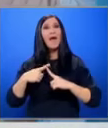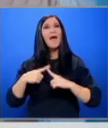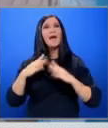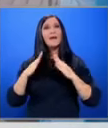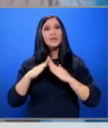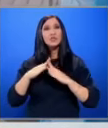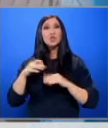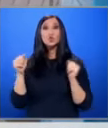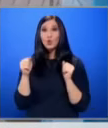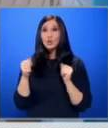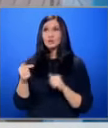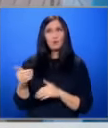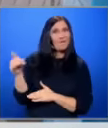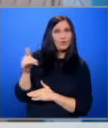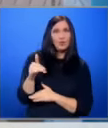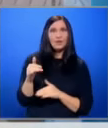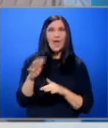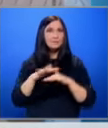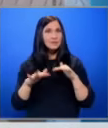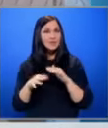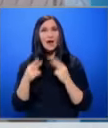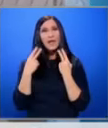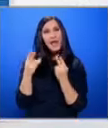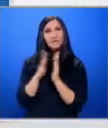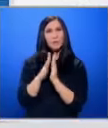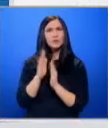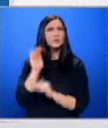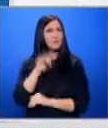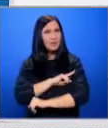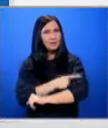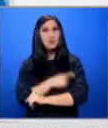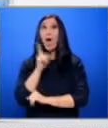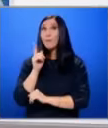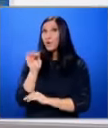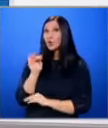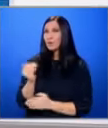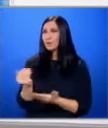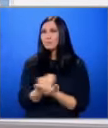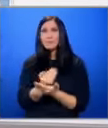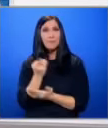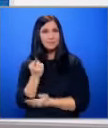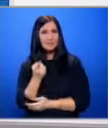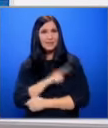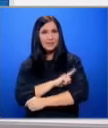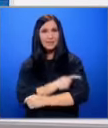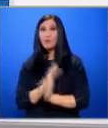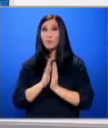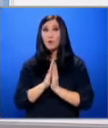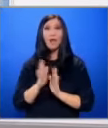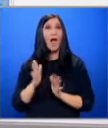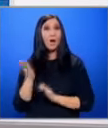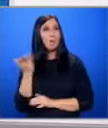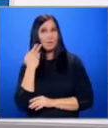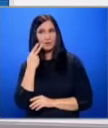когато дойде и снегът. Да, явно молитвите са били силни, но можеше да бъдат изпестени тези силни молитви, ако беше